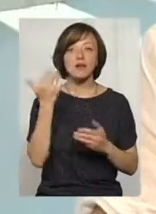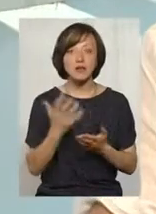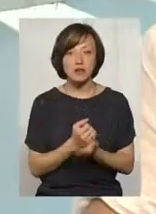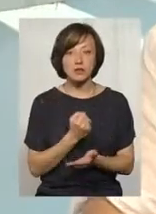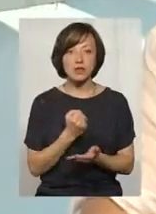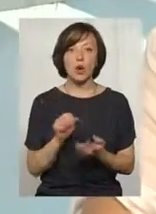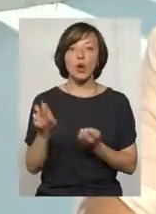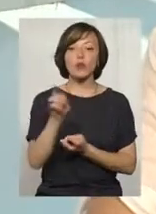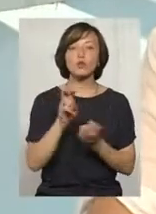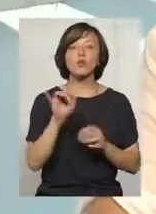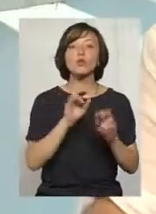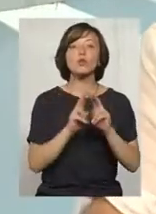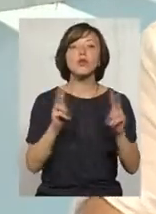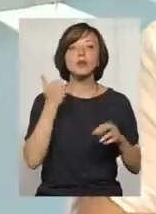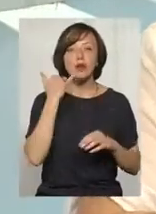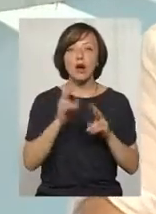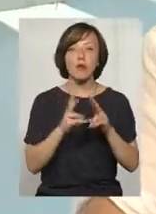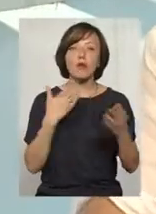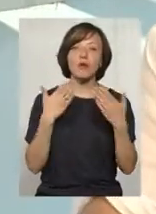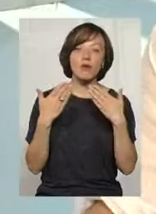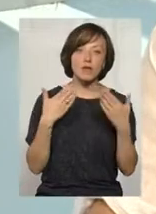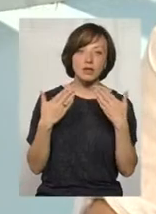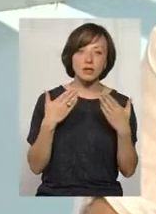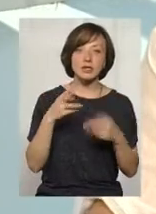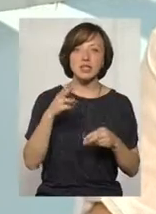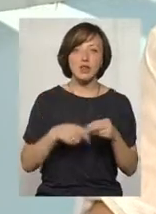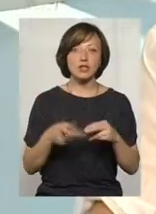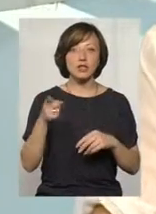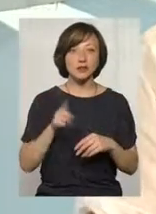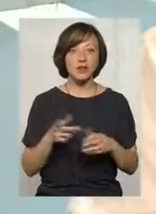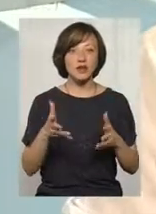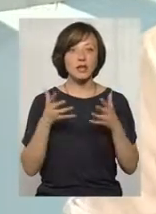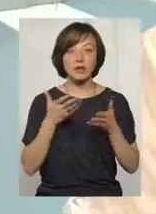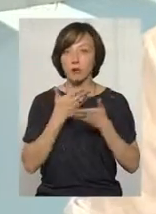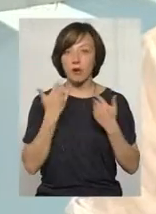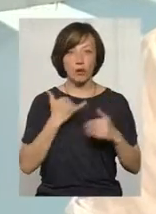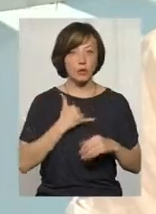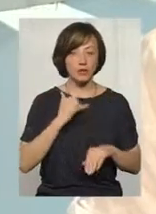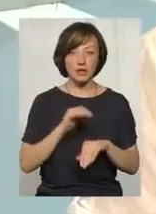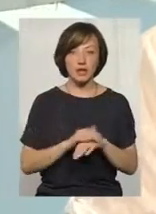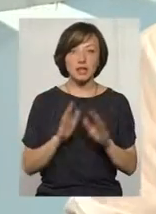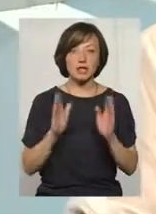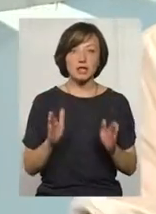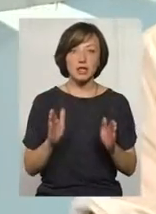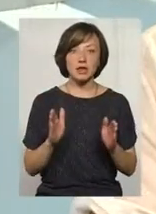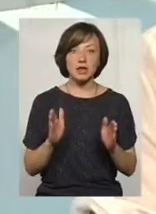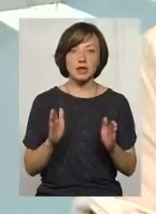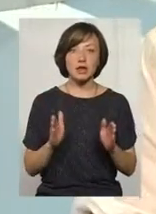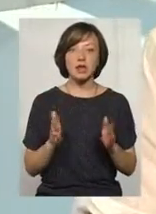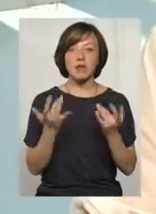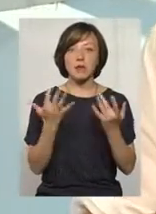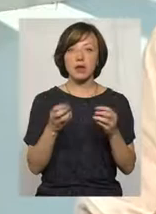до кого дозвонитися, з ким переговорити, завершилося тим, що, виявляється, немає в нас фактично тільки, коли набирається 15